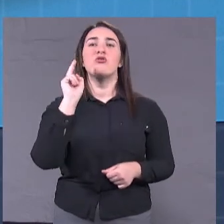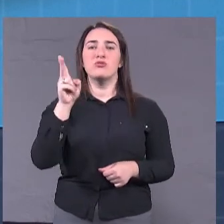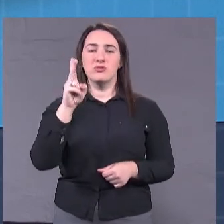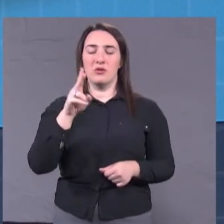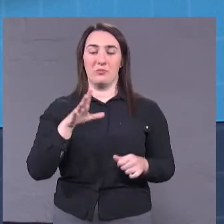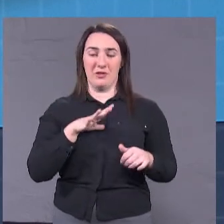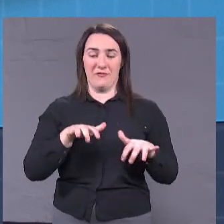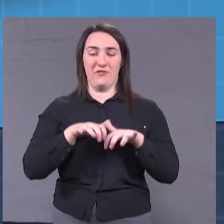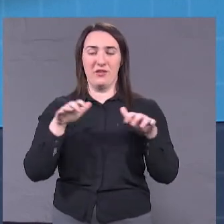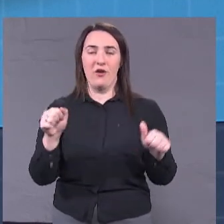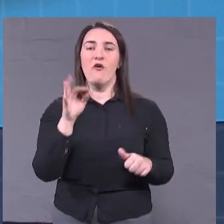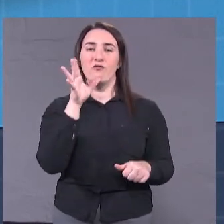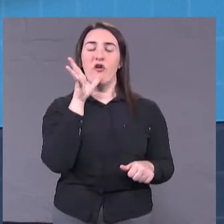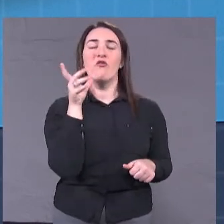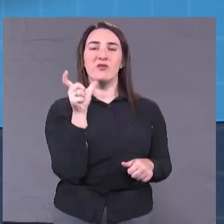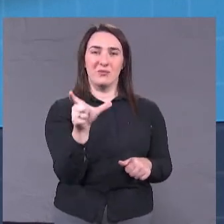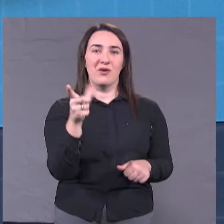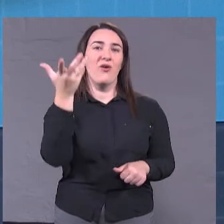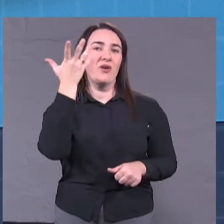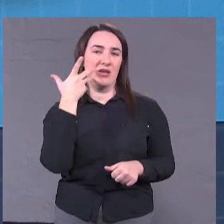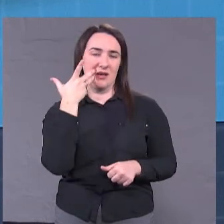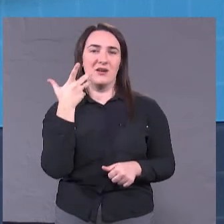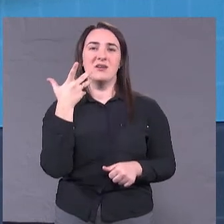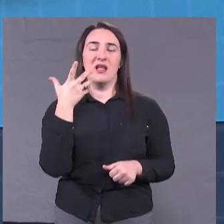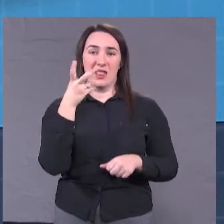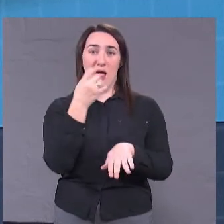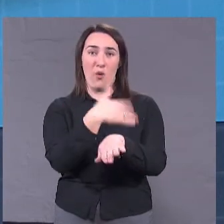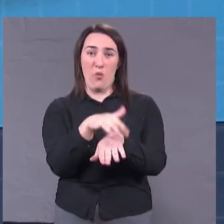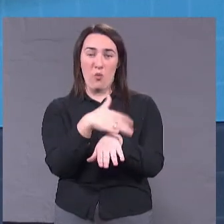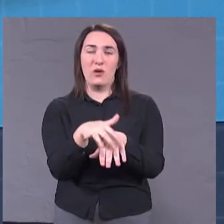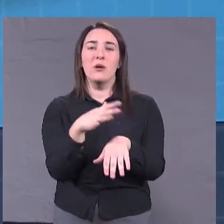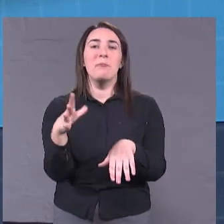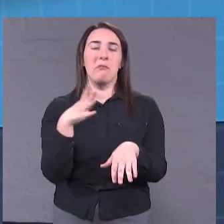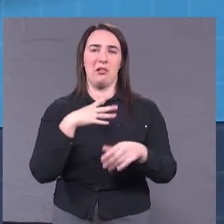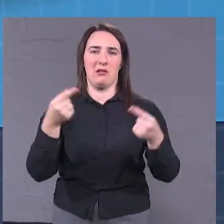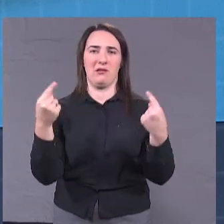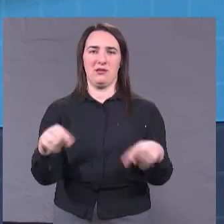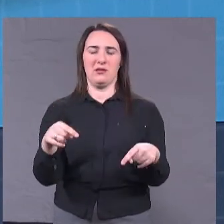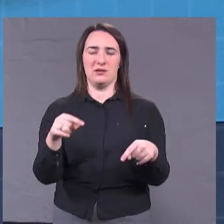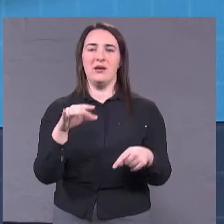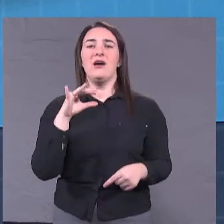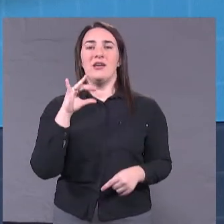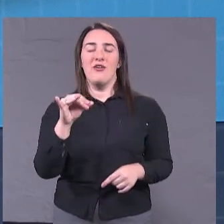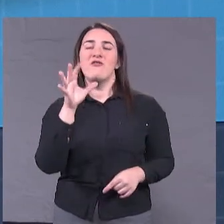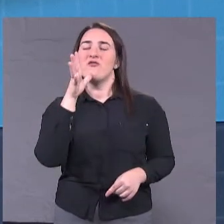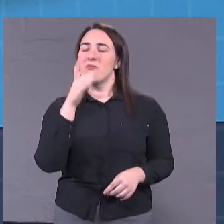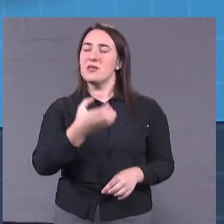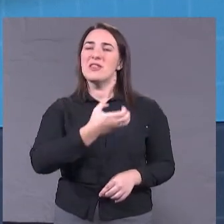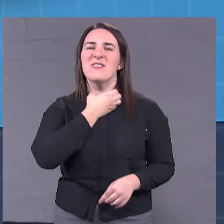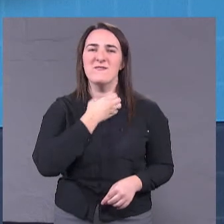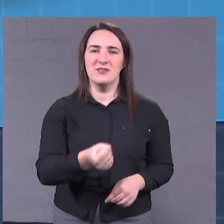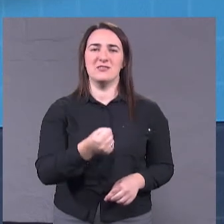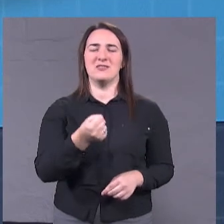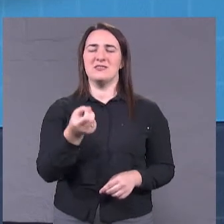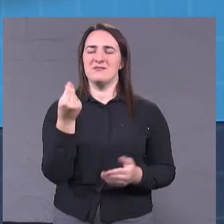во времена, коли на вулиці, як би кажуть, був кризис. І во времена дефицита, средств,